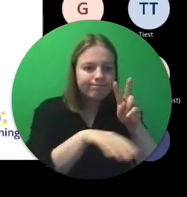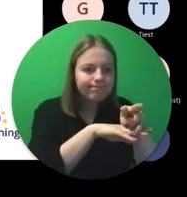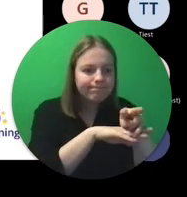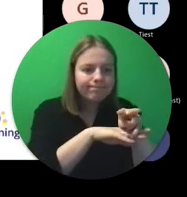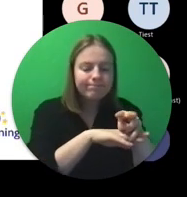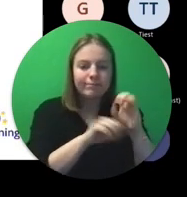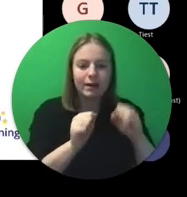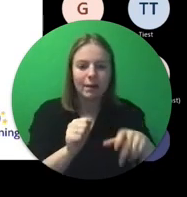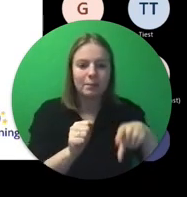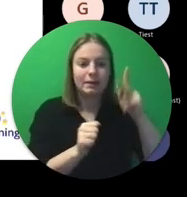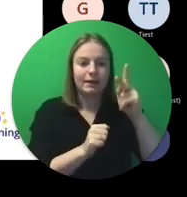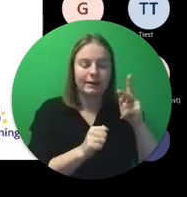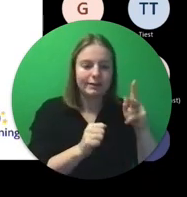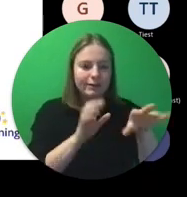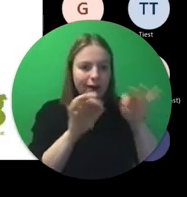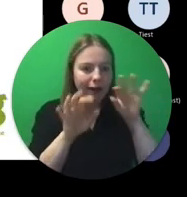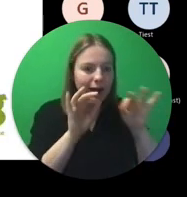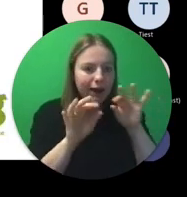ontdek je weer meer.